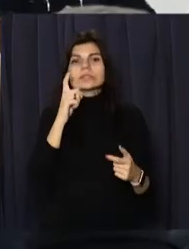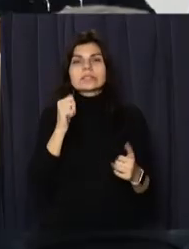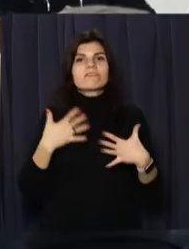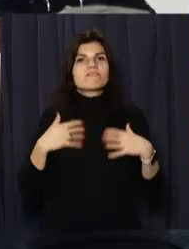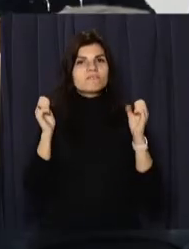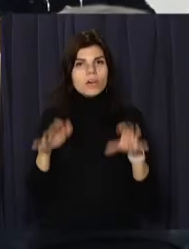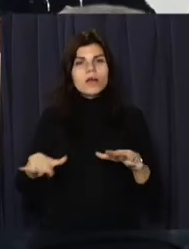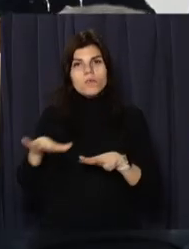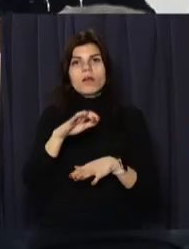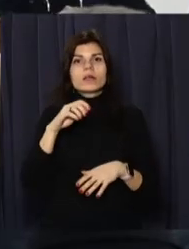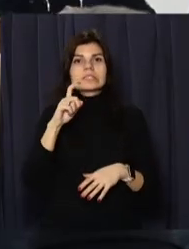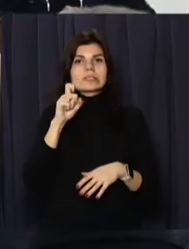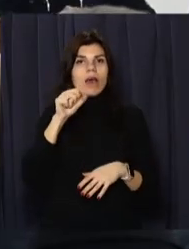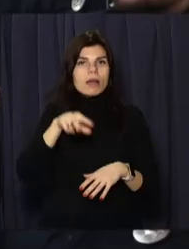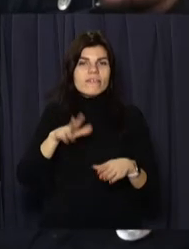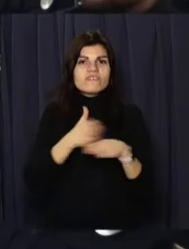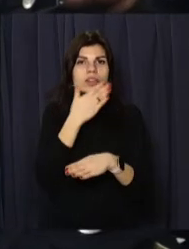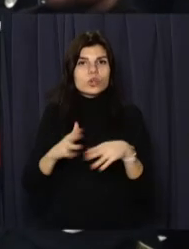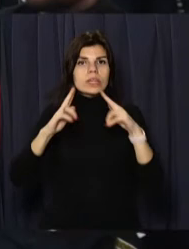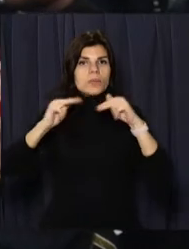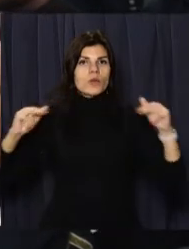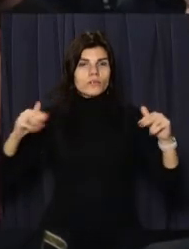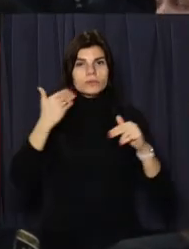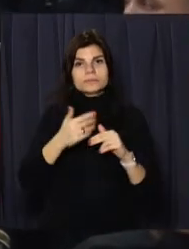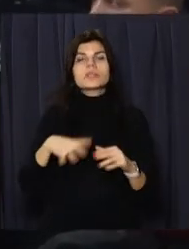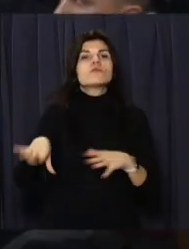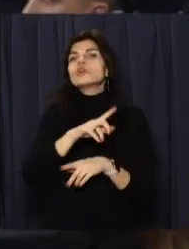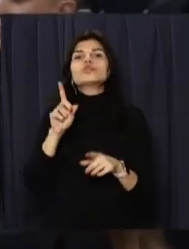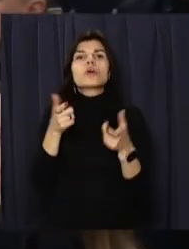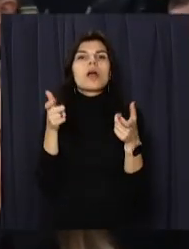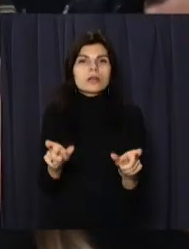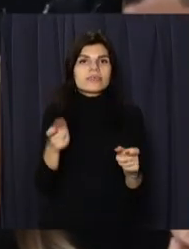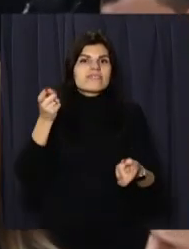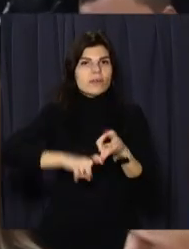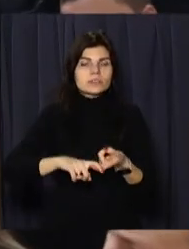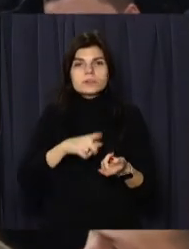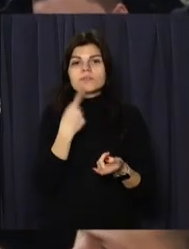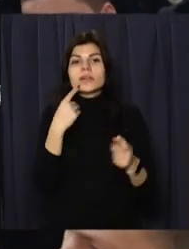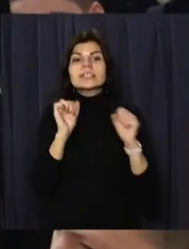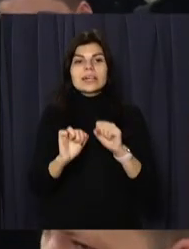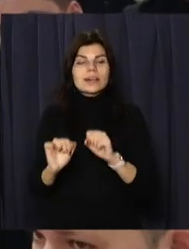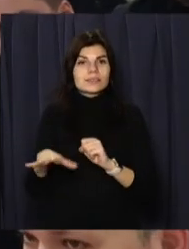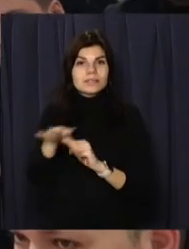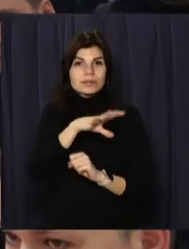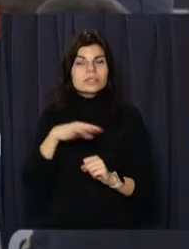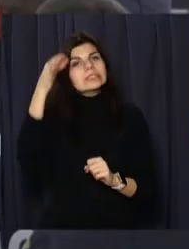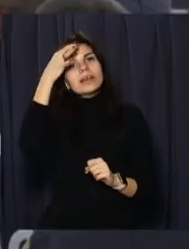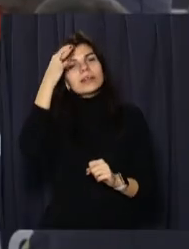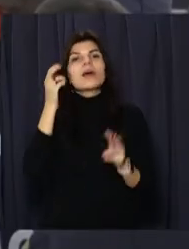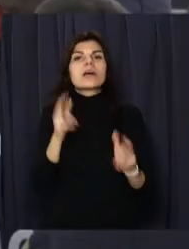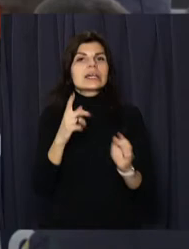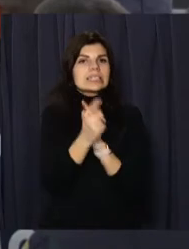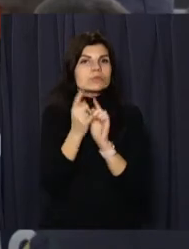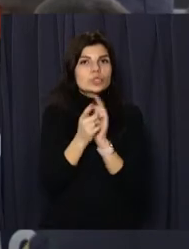працю в актовій залі Дніпровського відділу поліції. Все через карантинні обмеження. Захисники правопорядку згадали, як